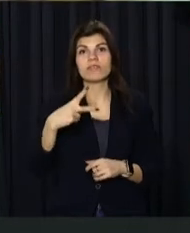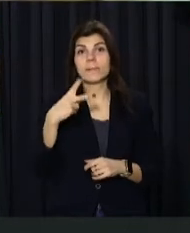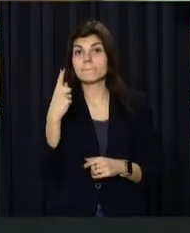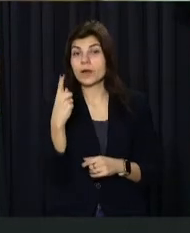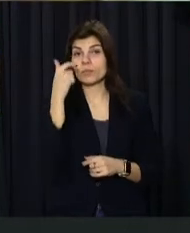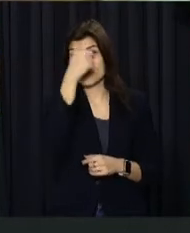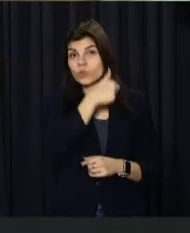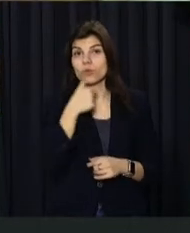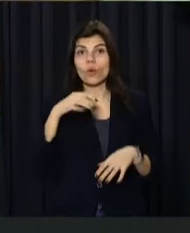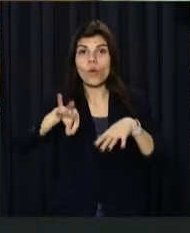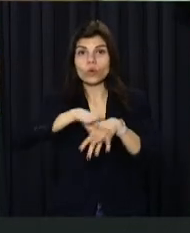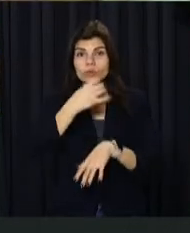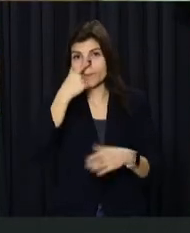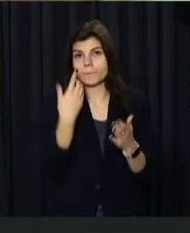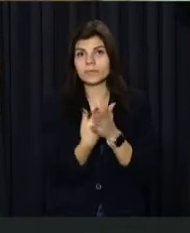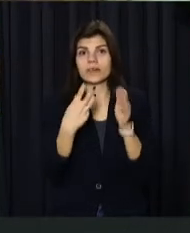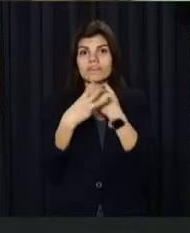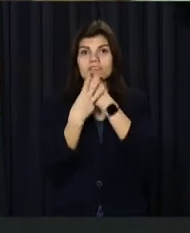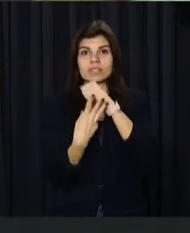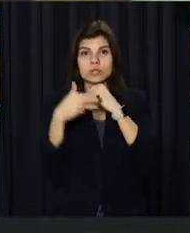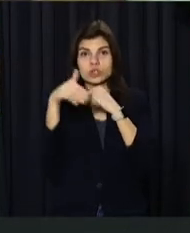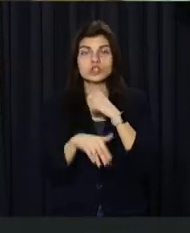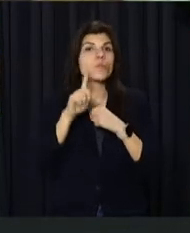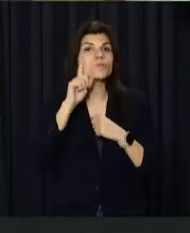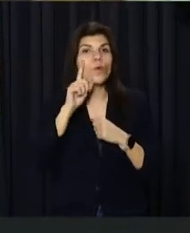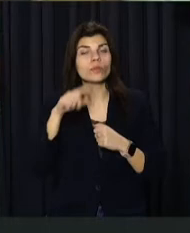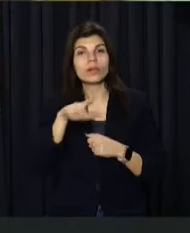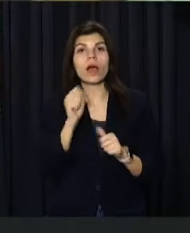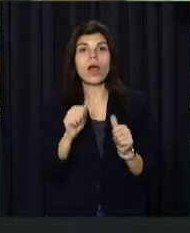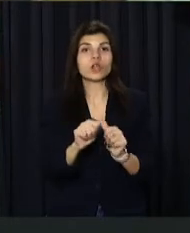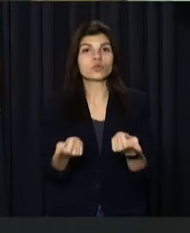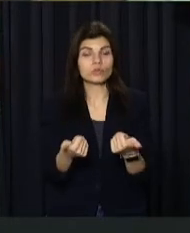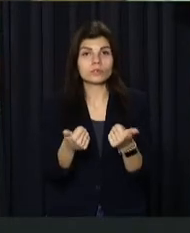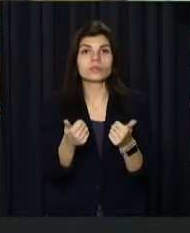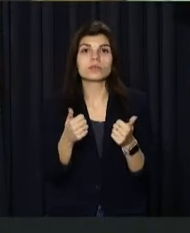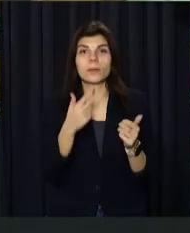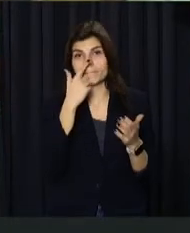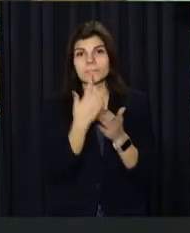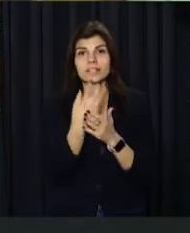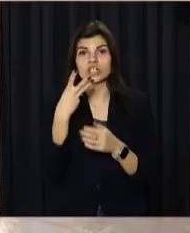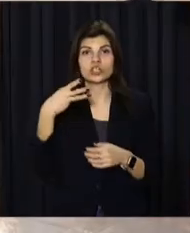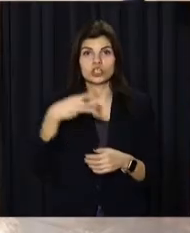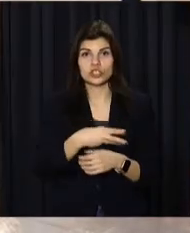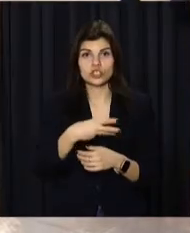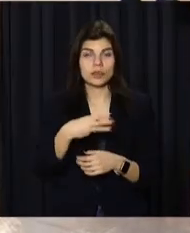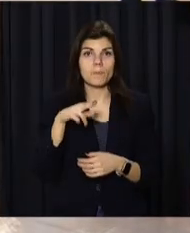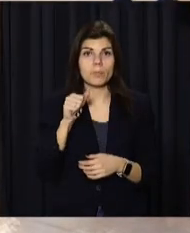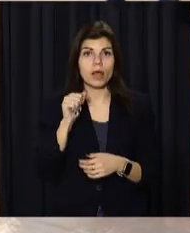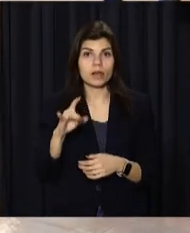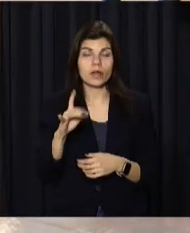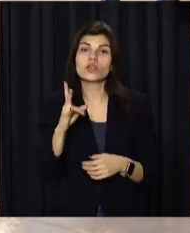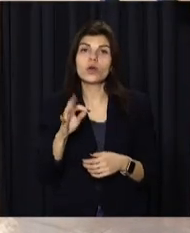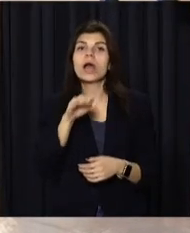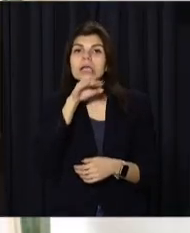році одружилися понад 18 тисяч молодят, а розірвали стосунки майже 3 тисячі пар. Однак,